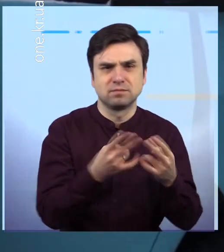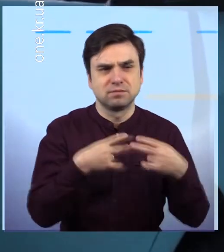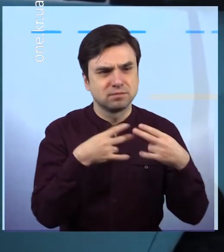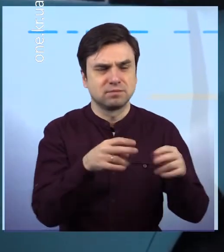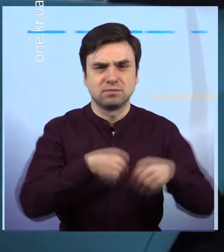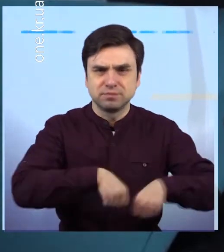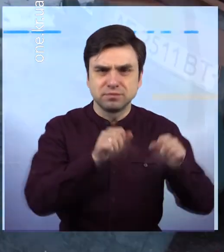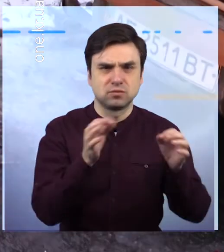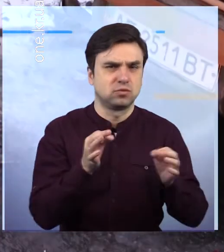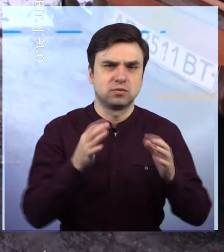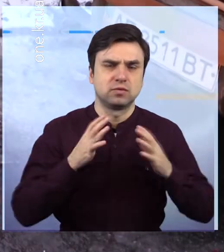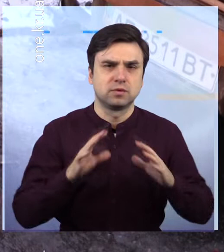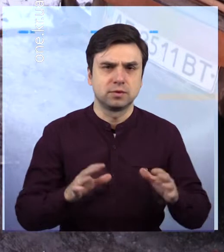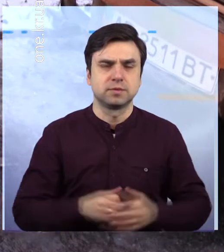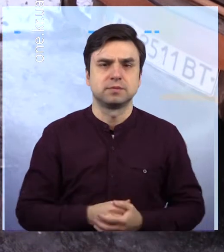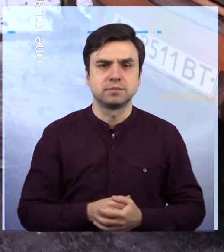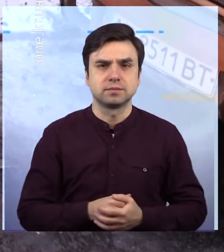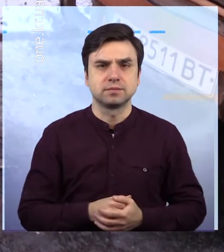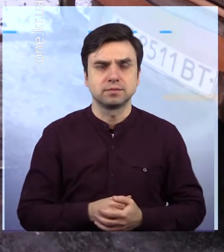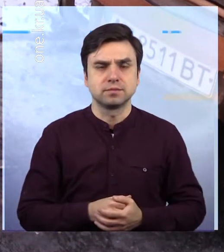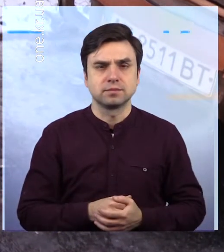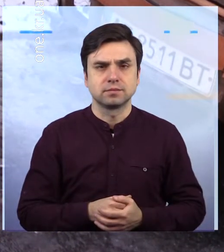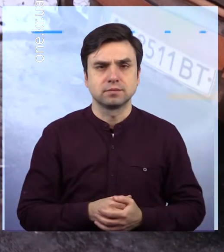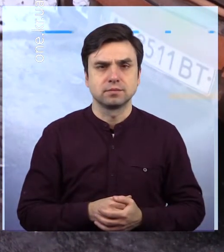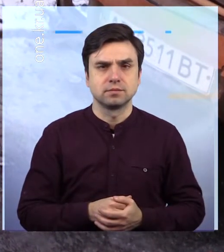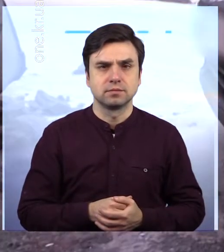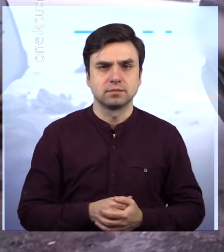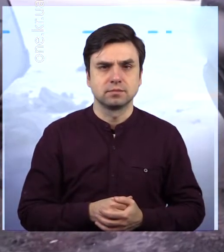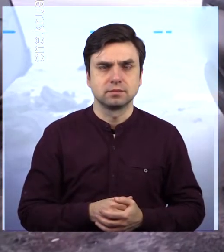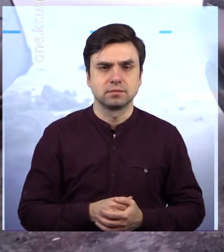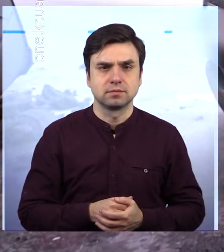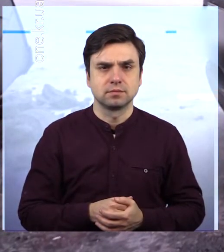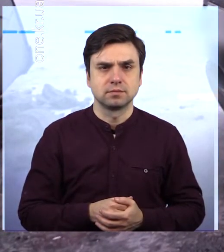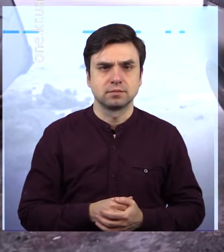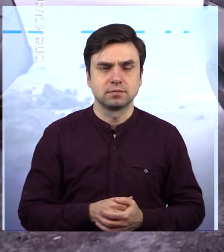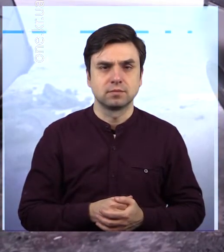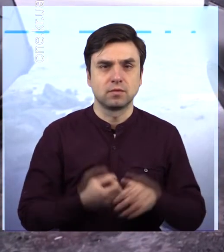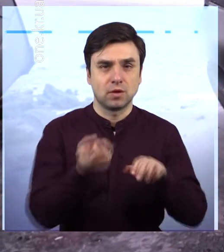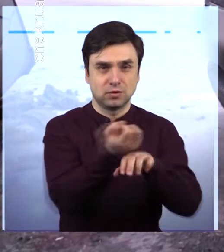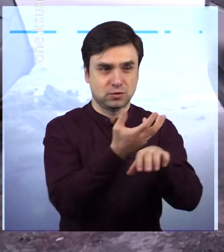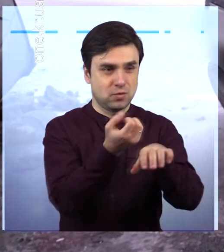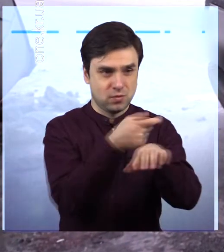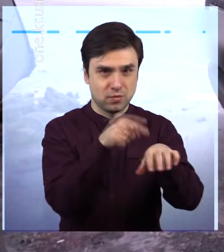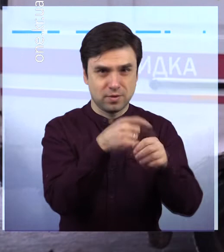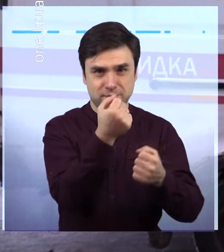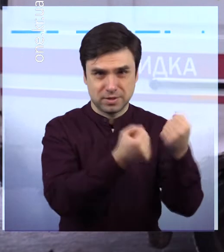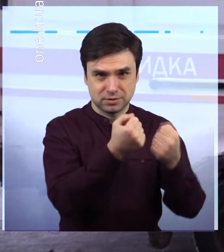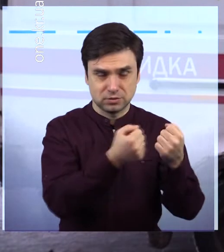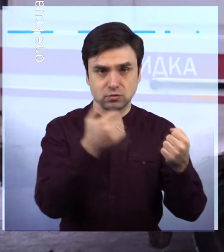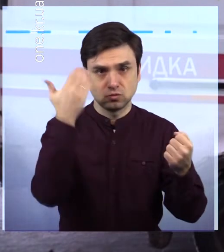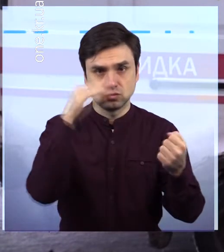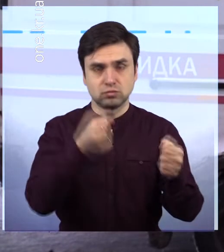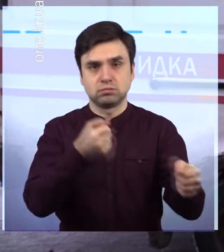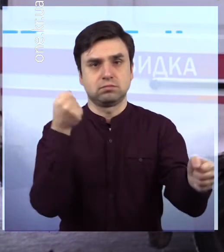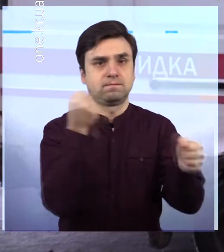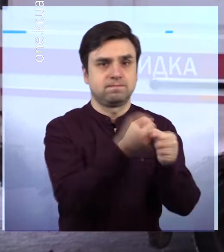пошкоджені передні частини, капоти, бампери та крила. Внаслідок аварії постраждав пацієнт швидкої. Йому поставили попередній